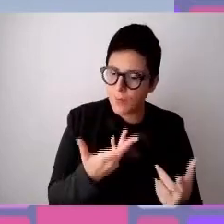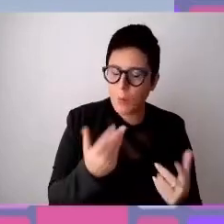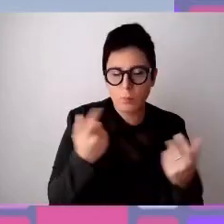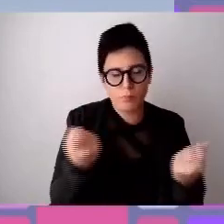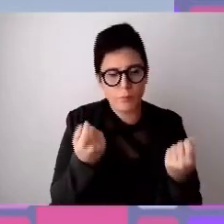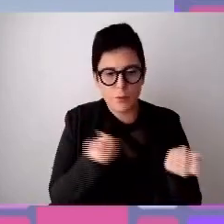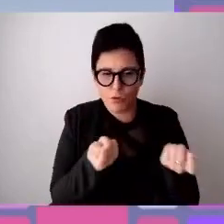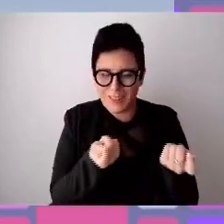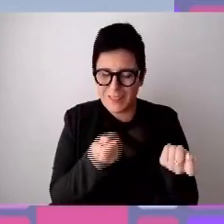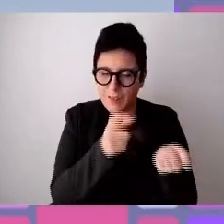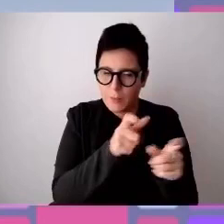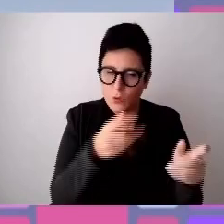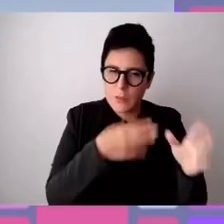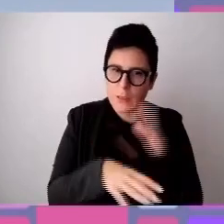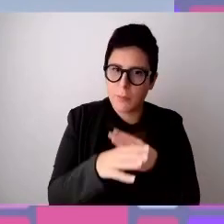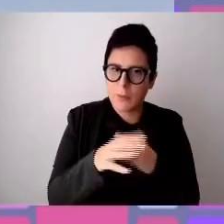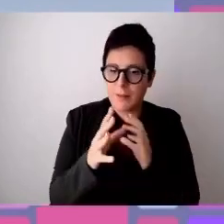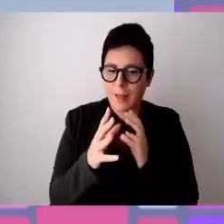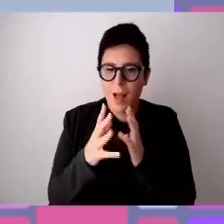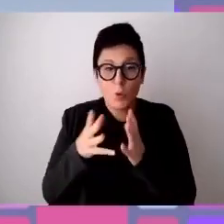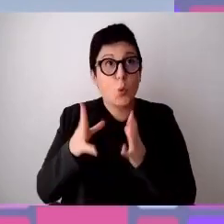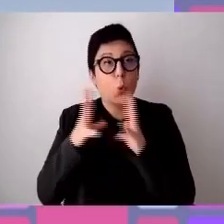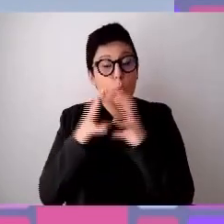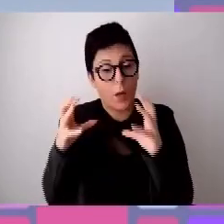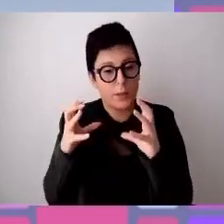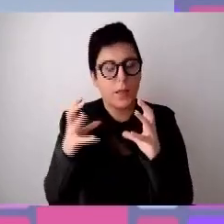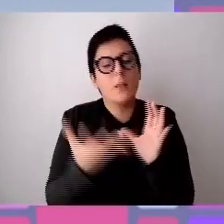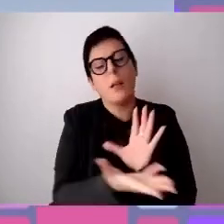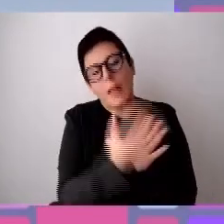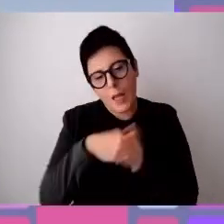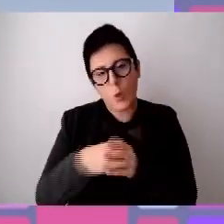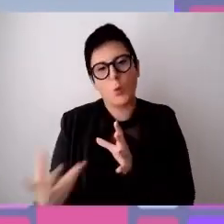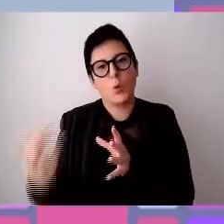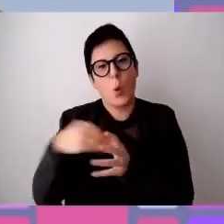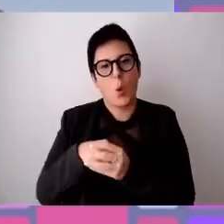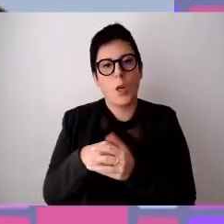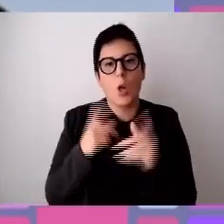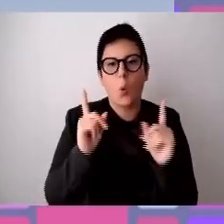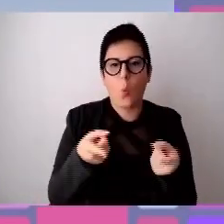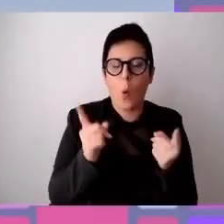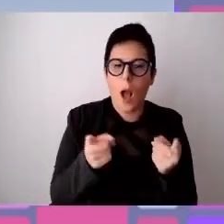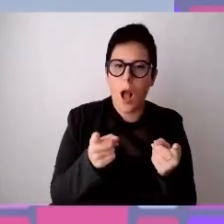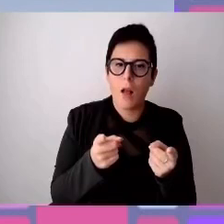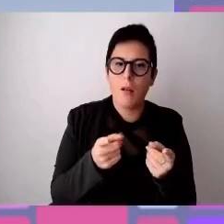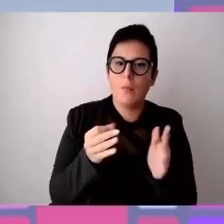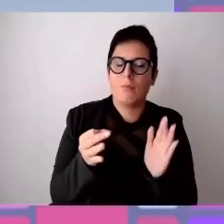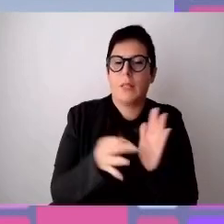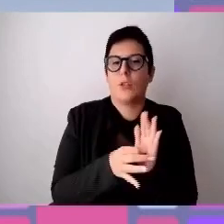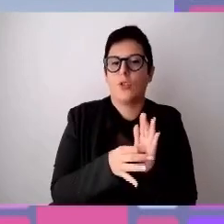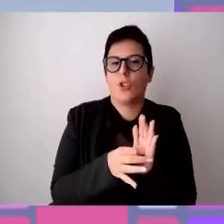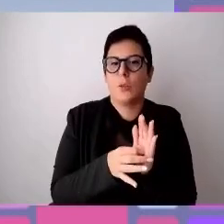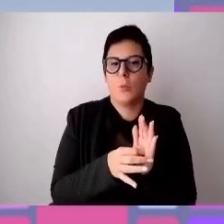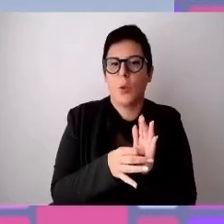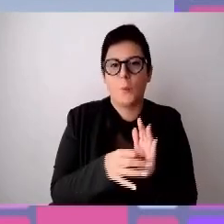l'inclusione delle persone con disabilità nella nostra struttura e questo principio cardine è il principio beyond. Questo perché sapete che nel mondo